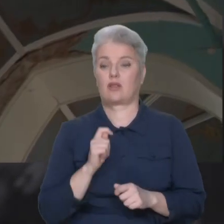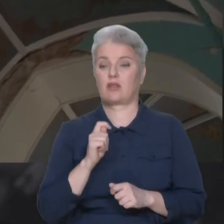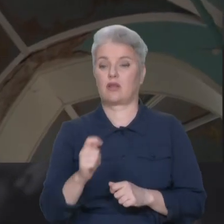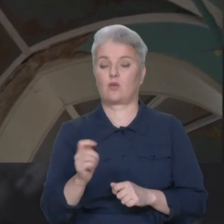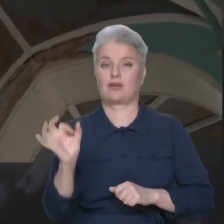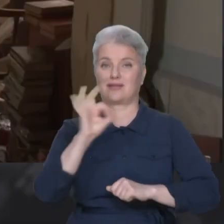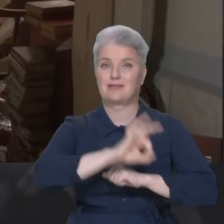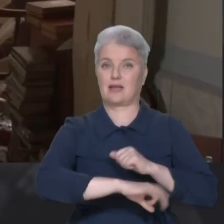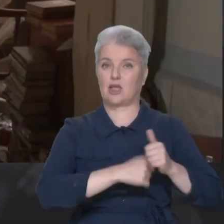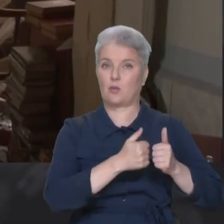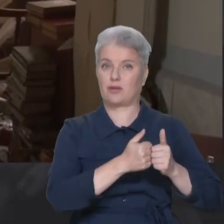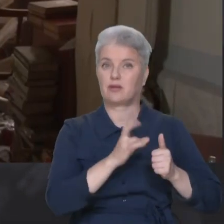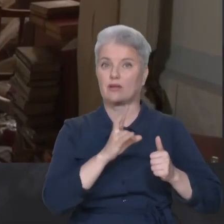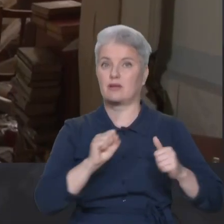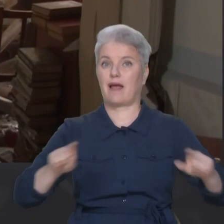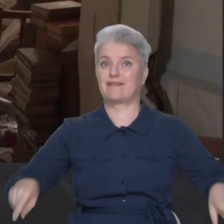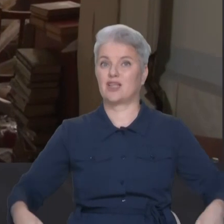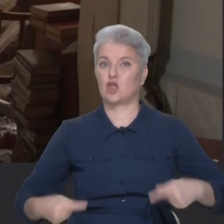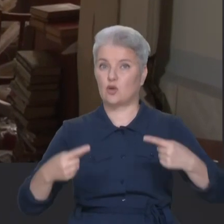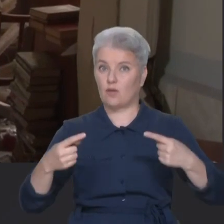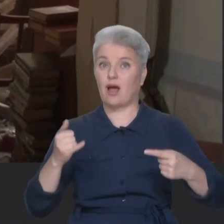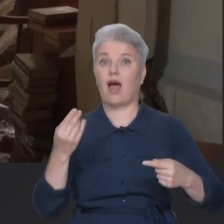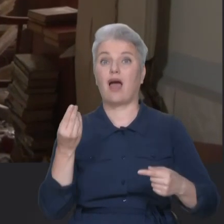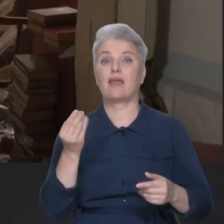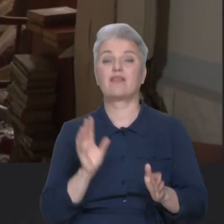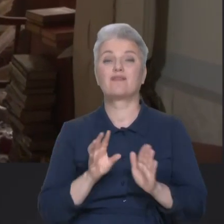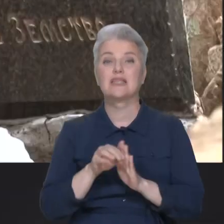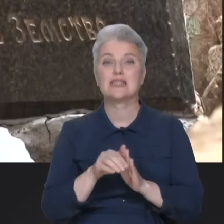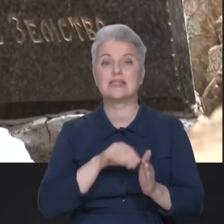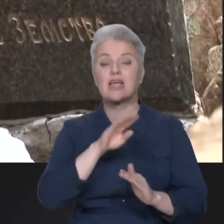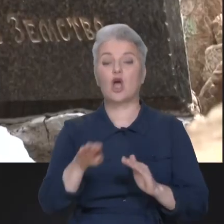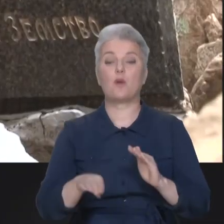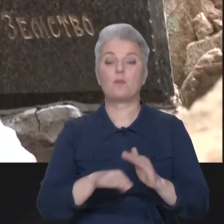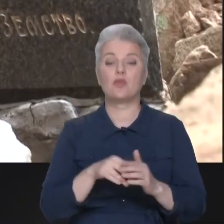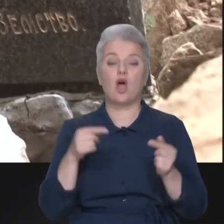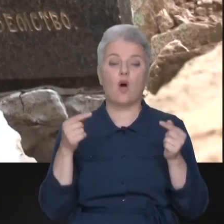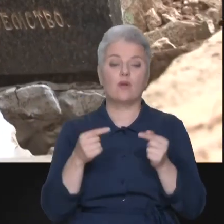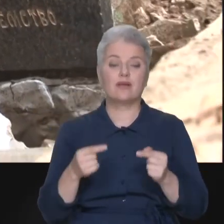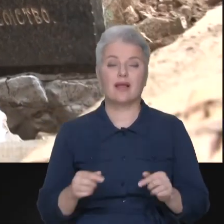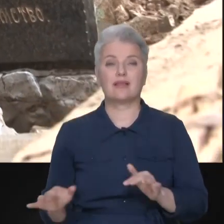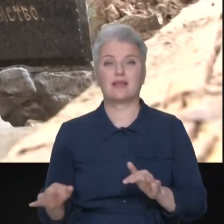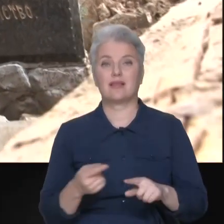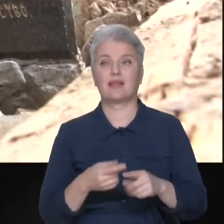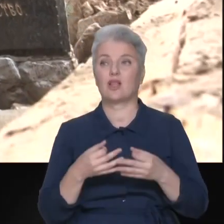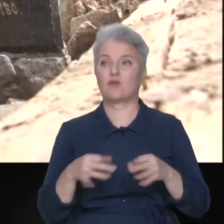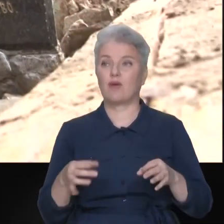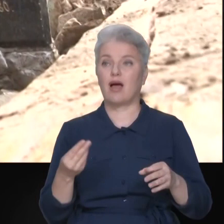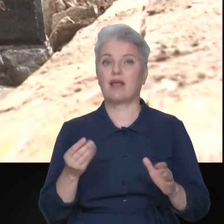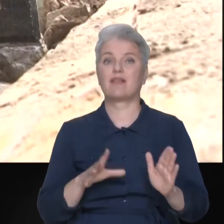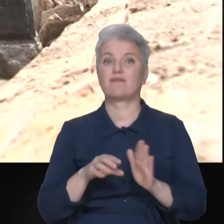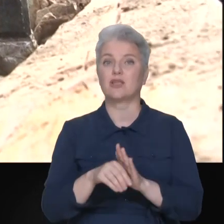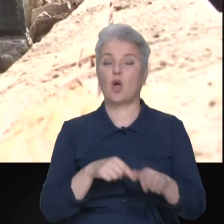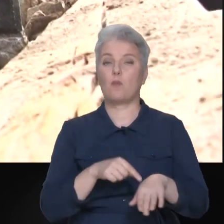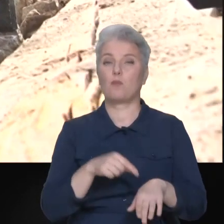партнери на відновлення, але й інвестиції під конкретні дії української влади, які дозволяють інвесторам почувати себе